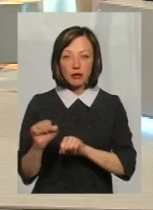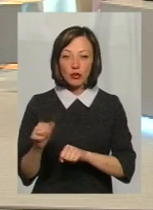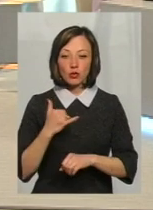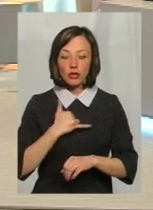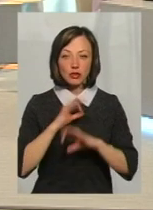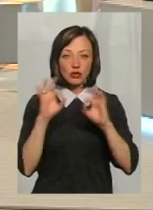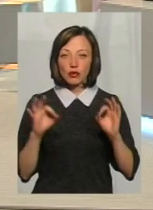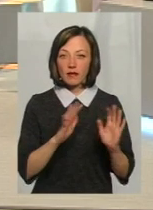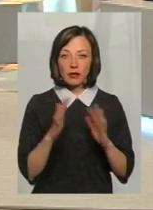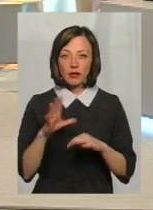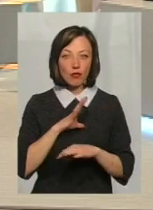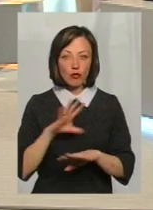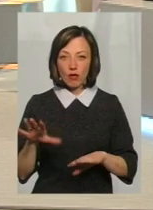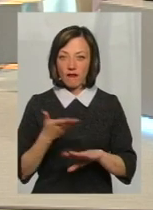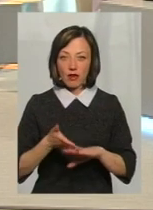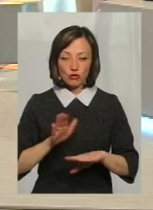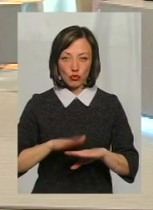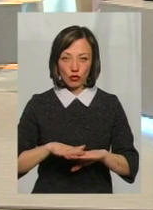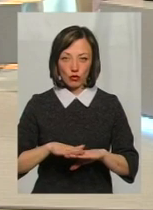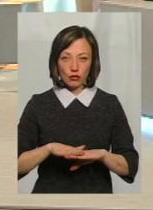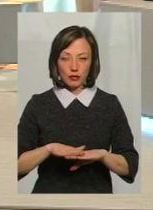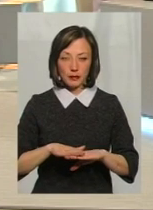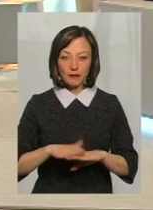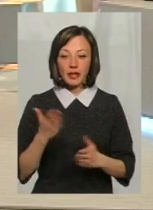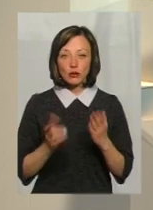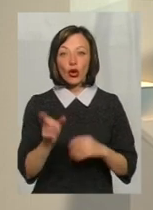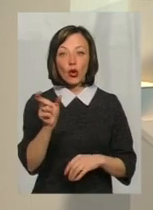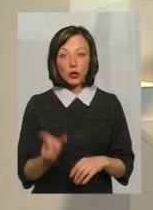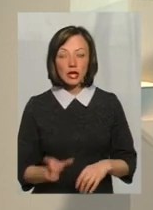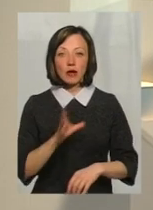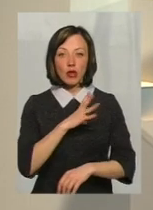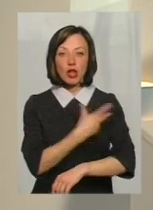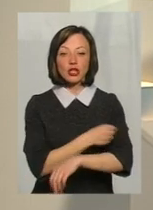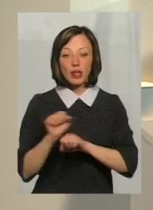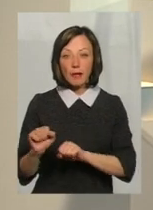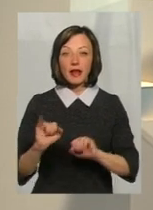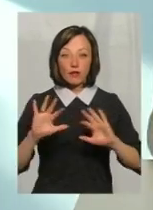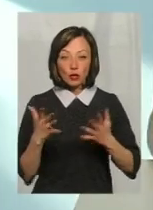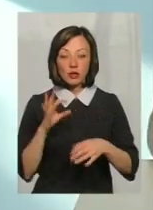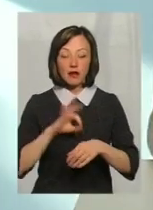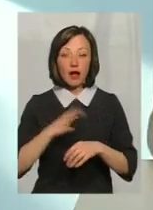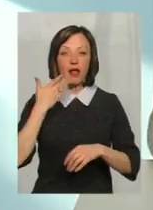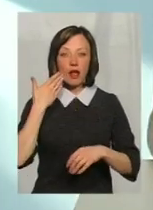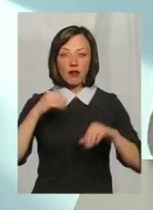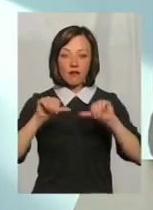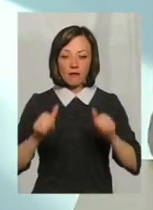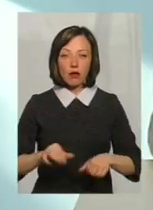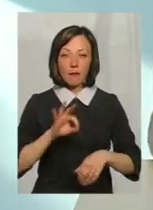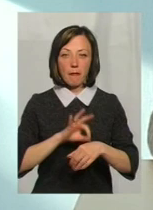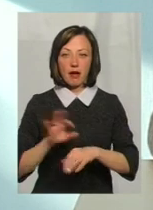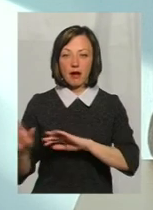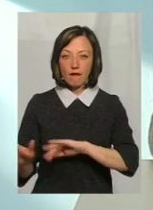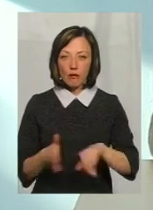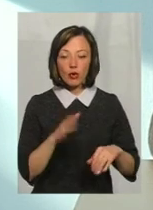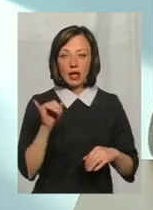суті, жодного випадку не було важкого випадку. Якщо вона була щеплена, але захворює. Тобто вона в легшій формі перехворює,